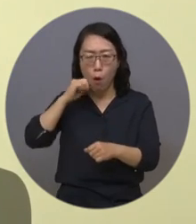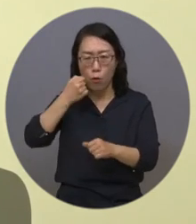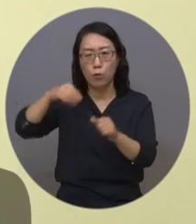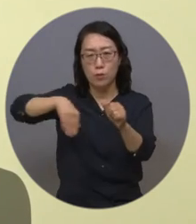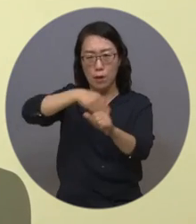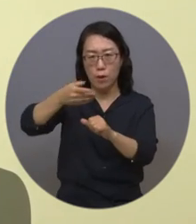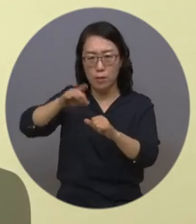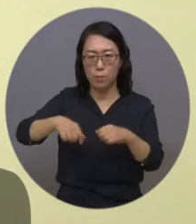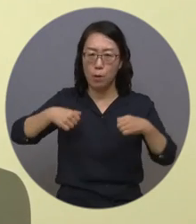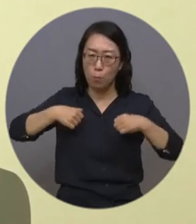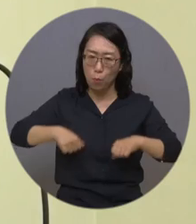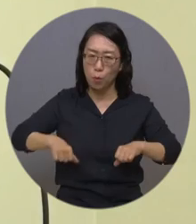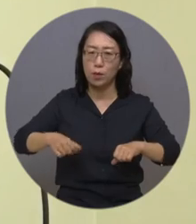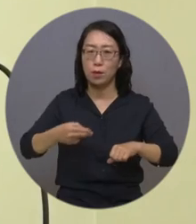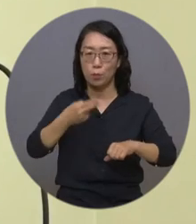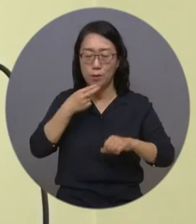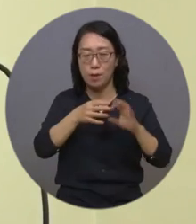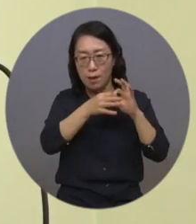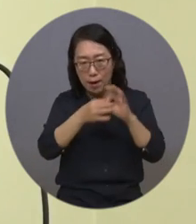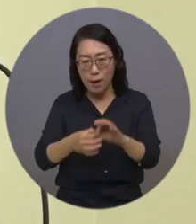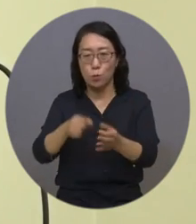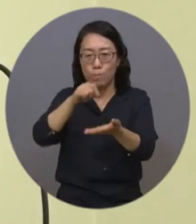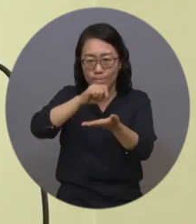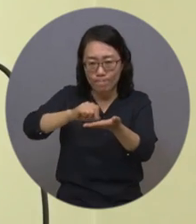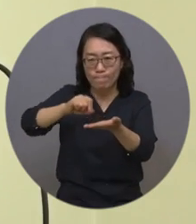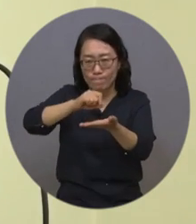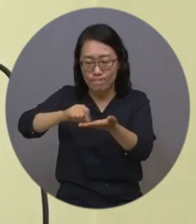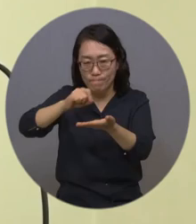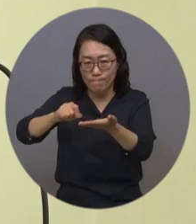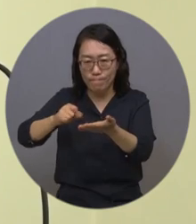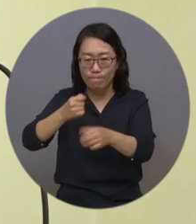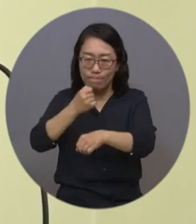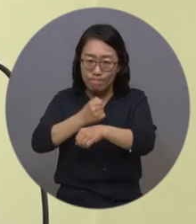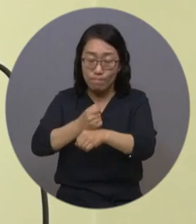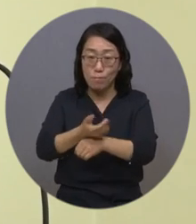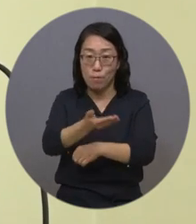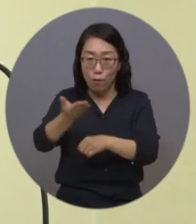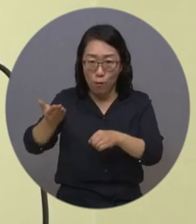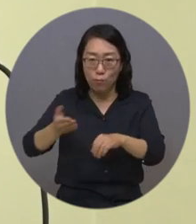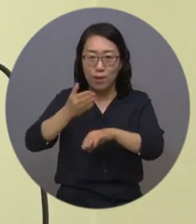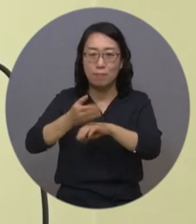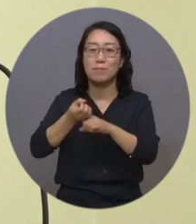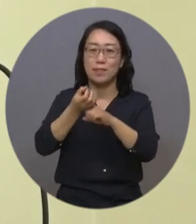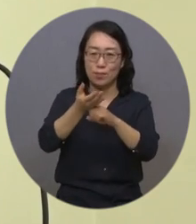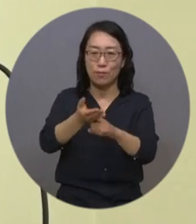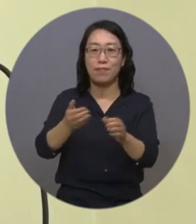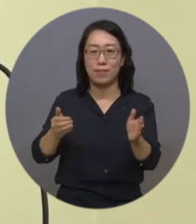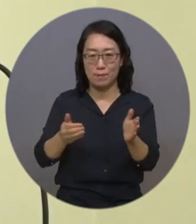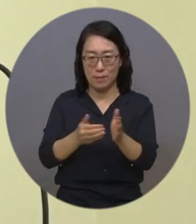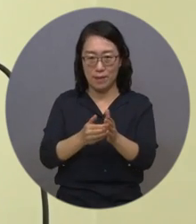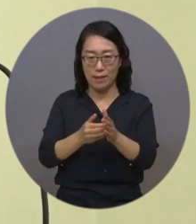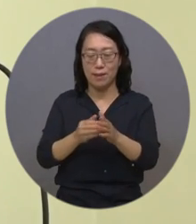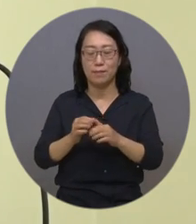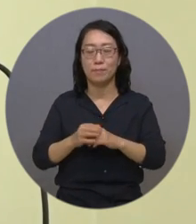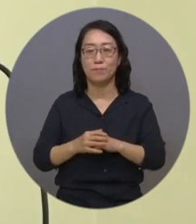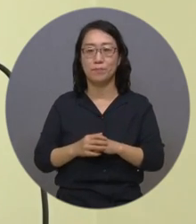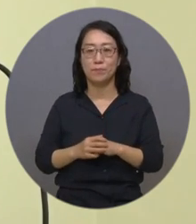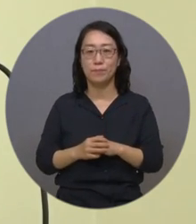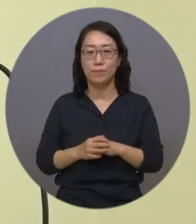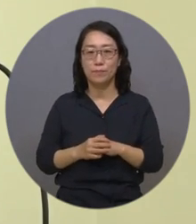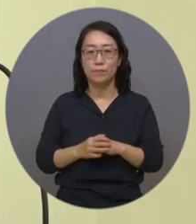끝까지 포기하지 않고 자서전 제작에 힘써주신 모든 분들에게 감사의 뜻을 전하였습니다. 복지TV 뉴스 조은비입니다.